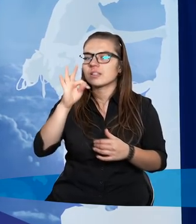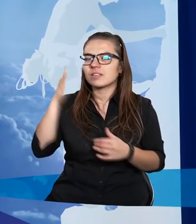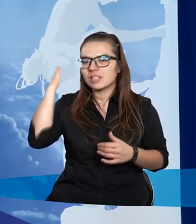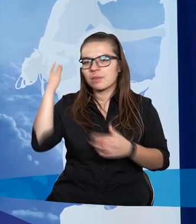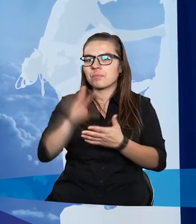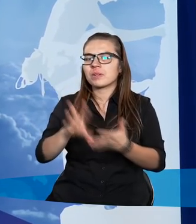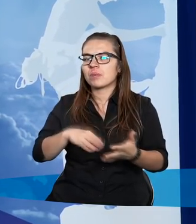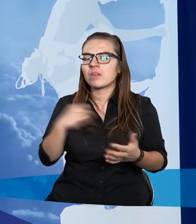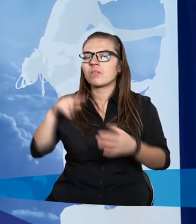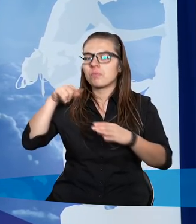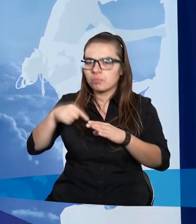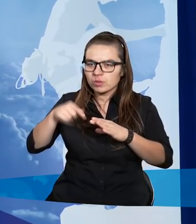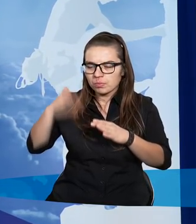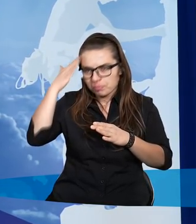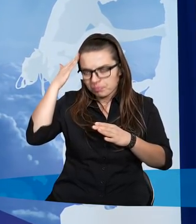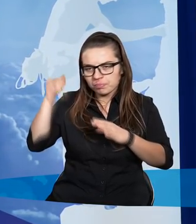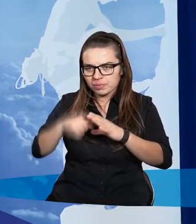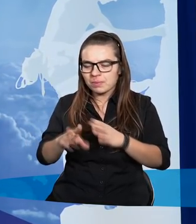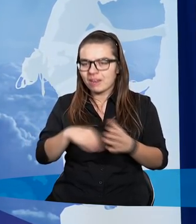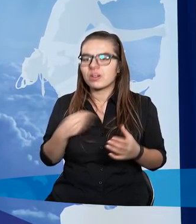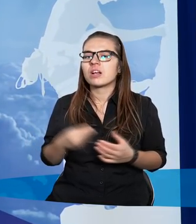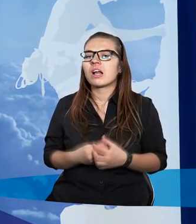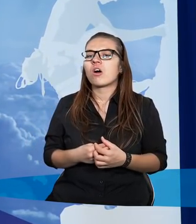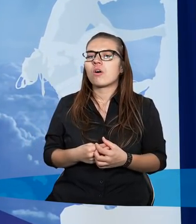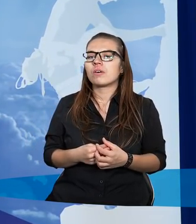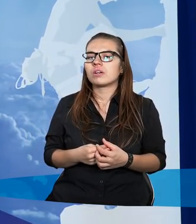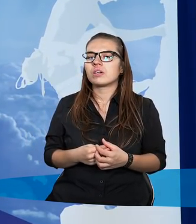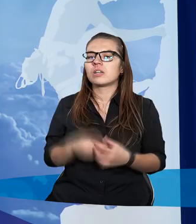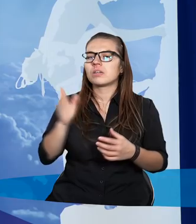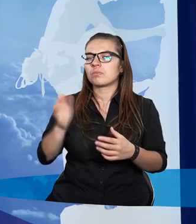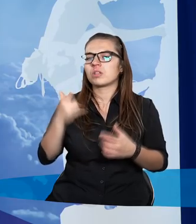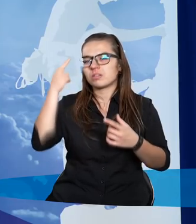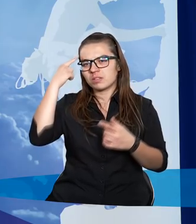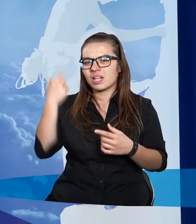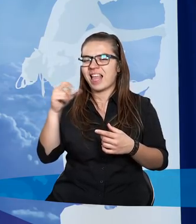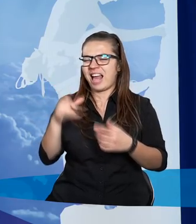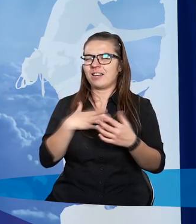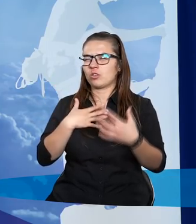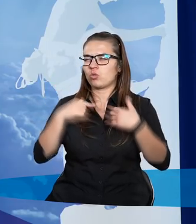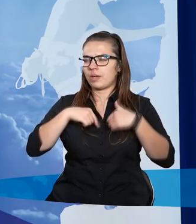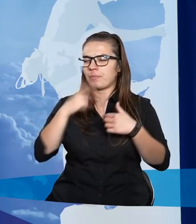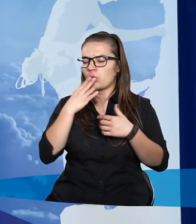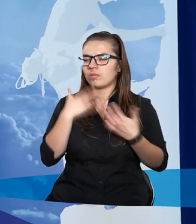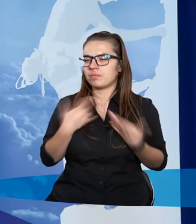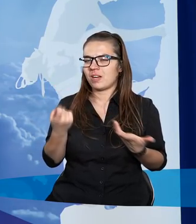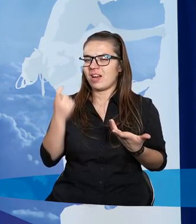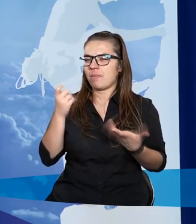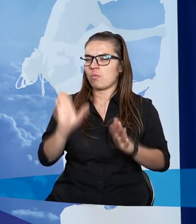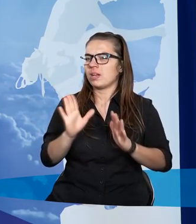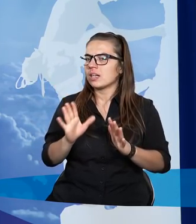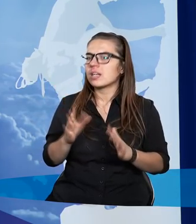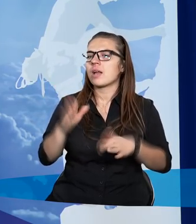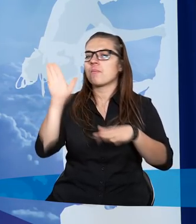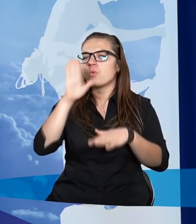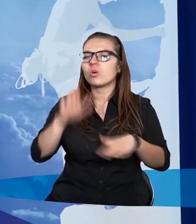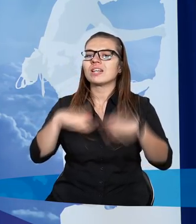znajomość Pisma Świętego się pogłębiała, aż w końcu doszedłem do zrozumienia, Daniel, Daniel, chwila, moment. Pan Bóg